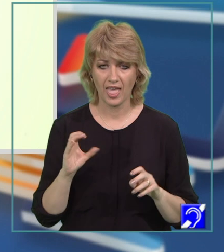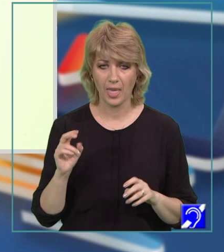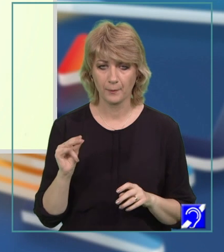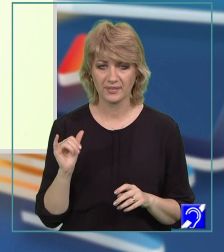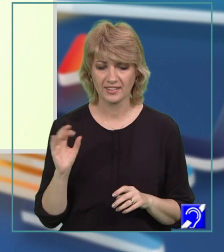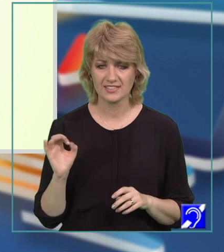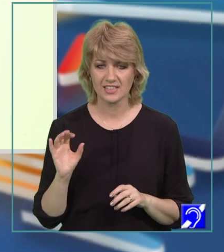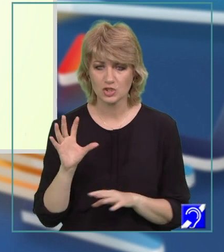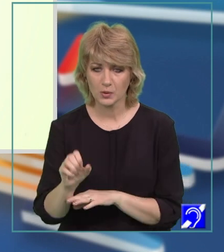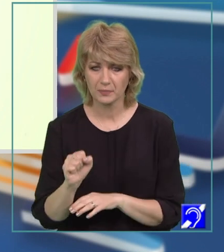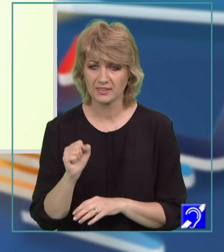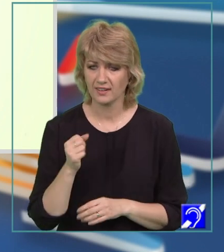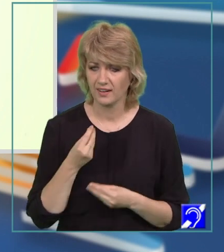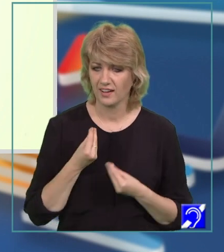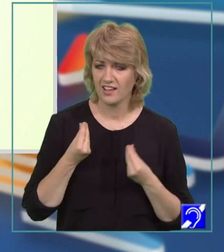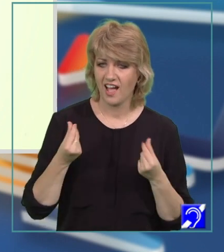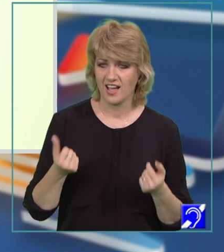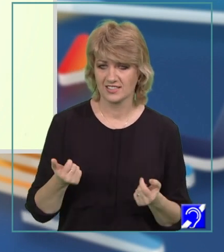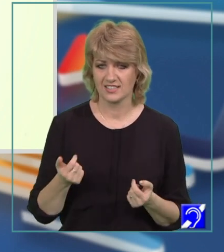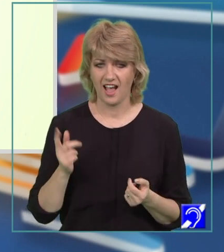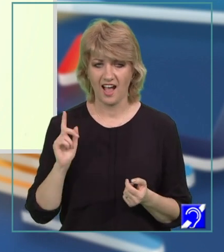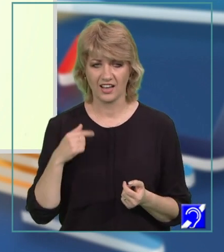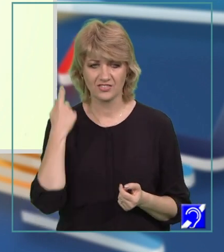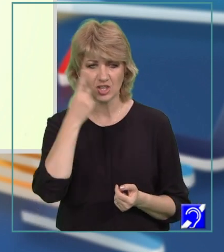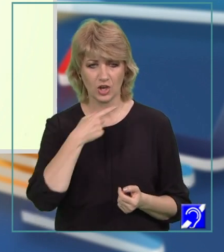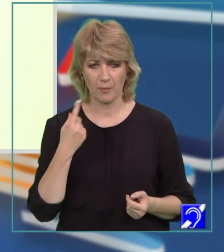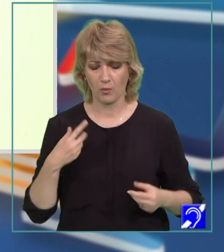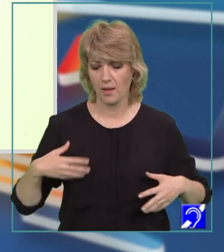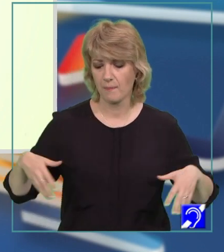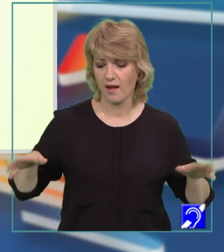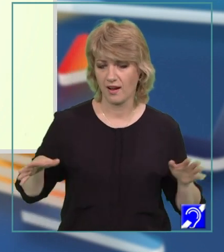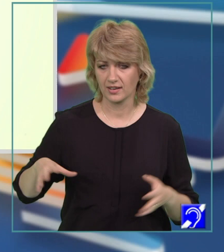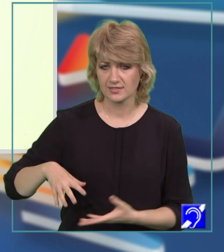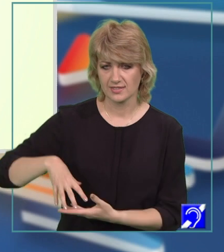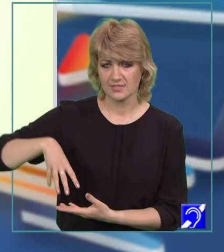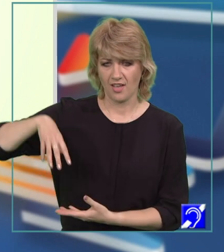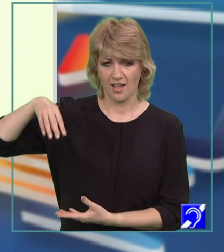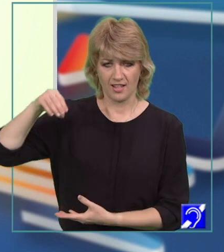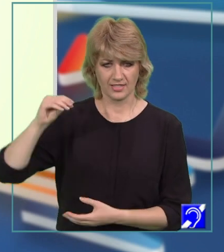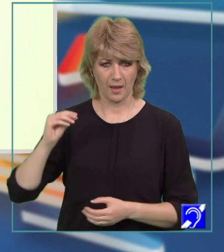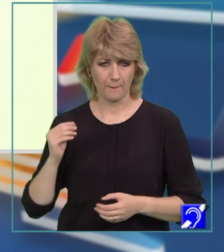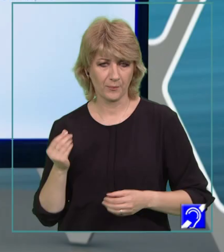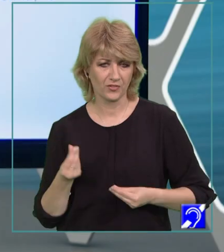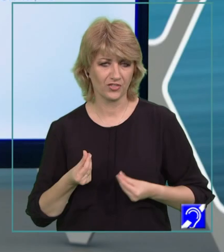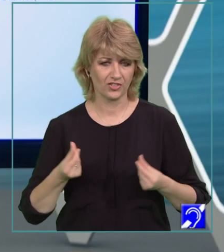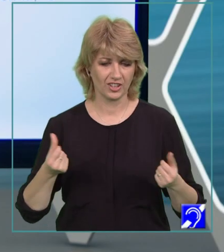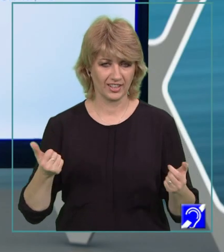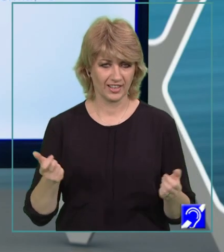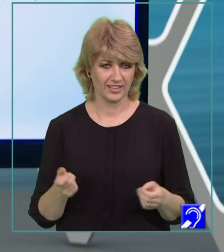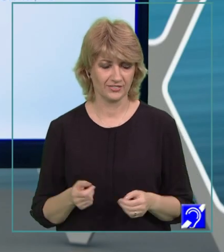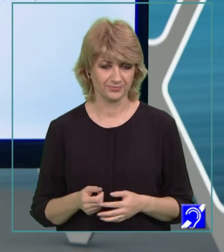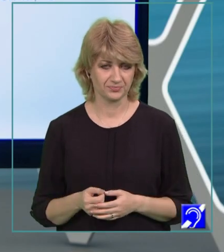grația. Antonia are fizionomia unei balerine, da, este zveltă, este mlădioasă, este senzorială, deci are